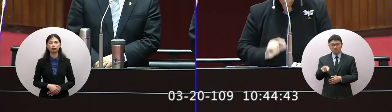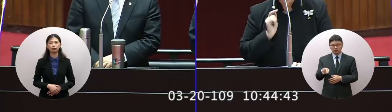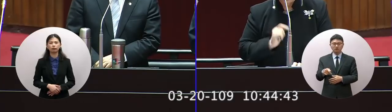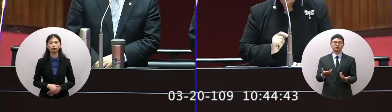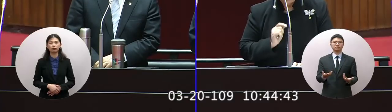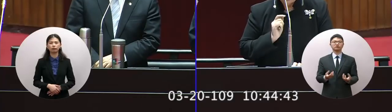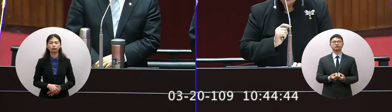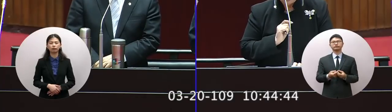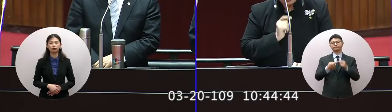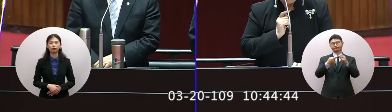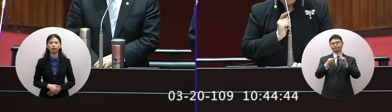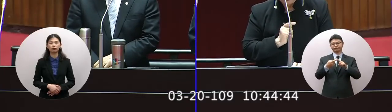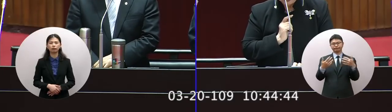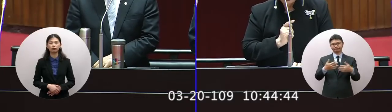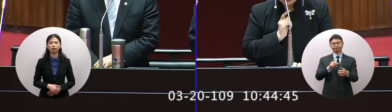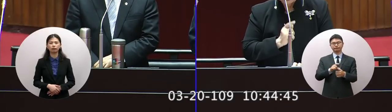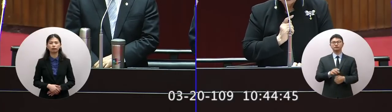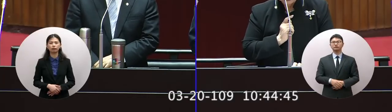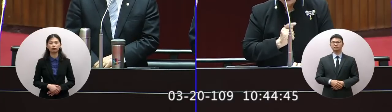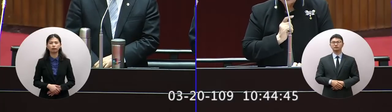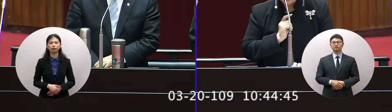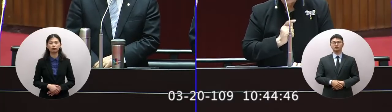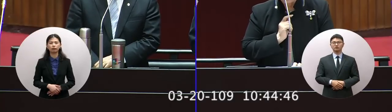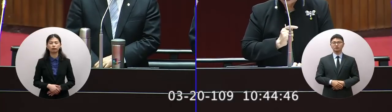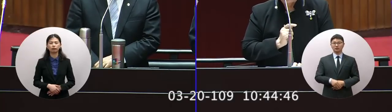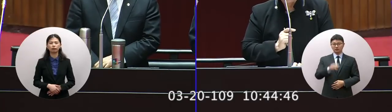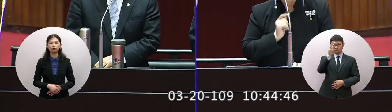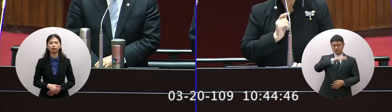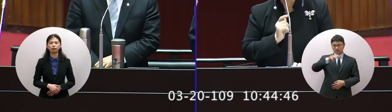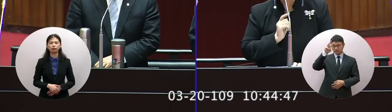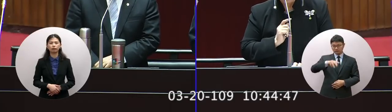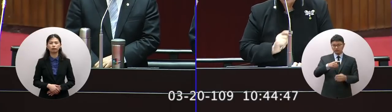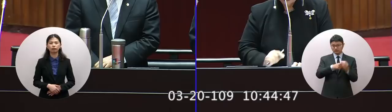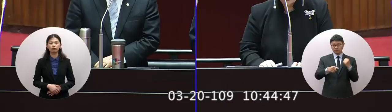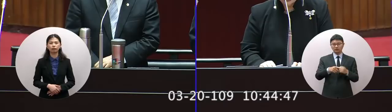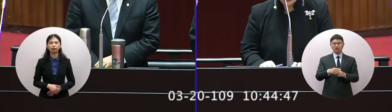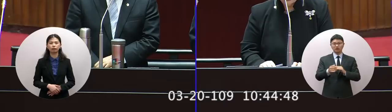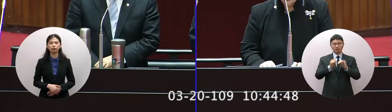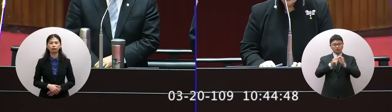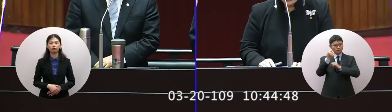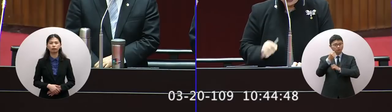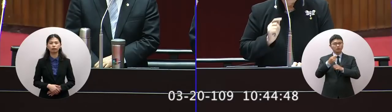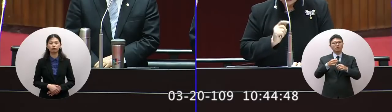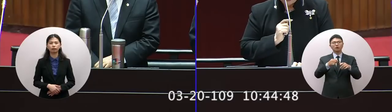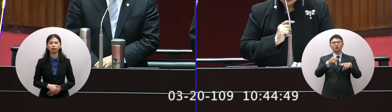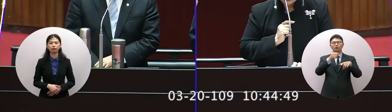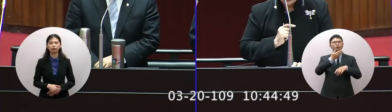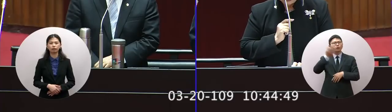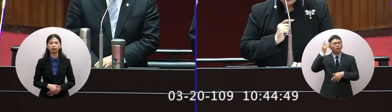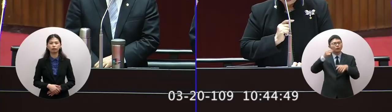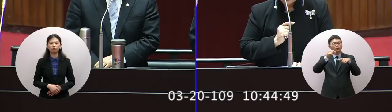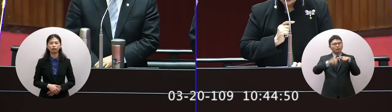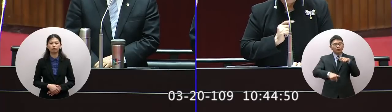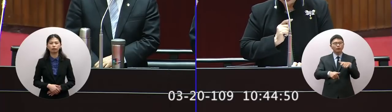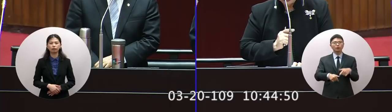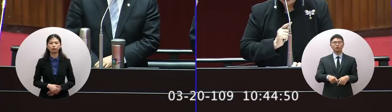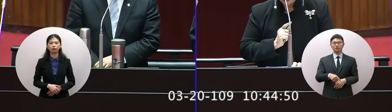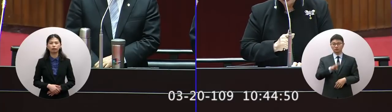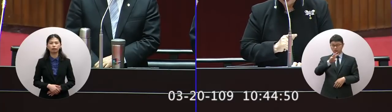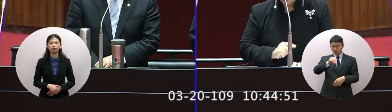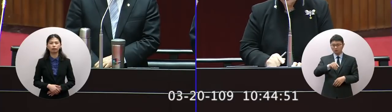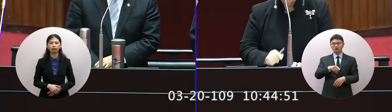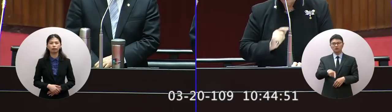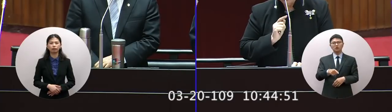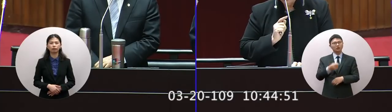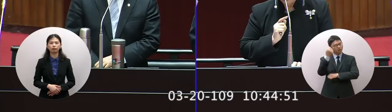可以搬多少這是第一點 要搬三千元的理行社四萬的理行社的完工不知道多少理行社的